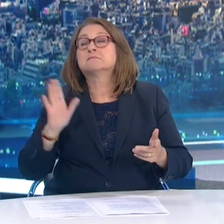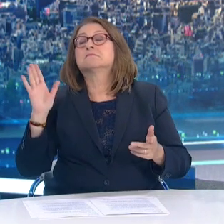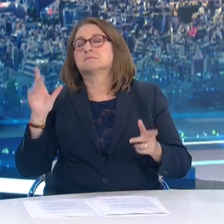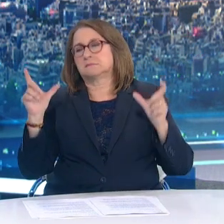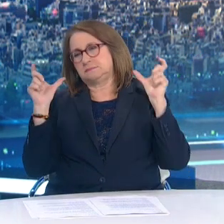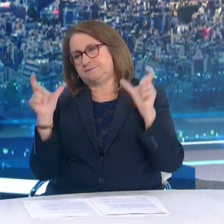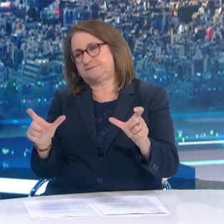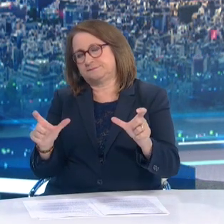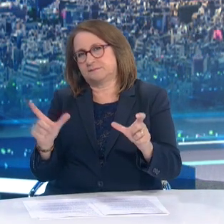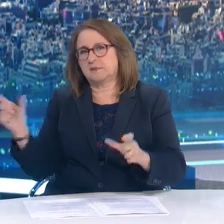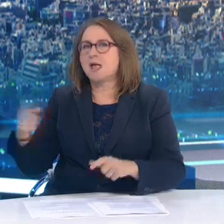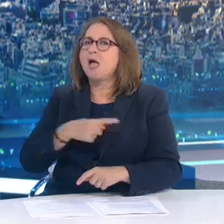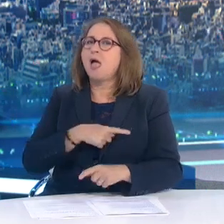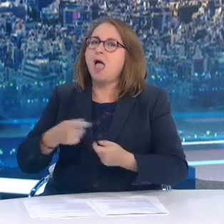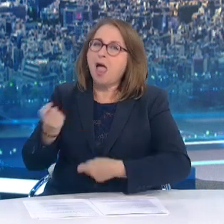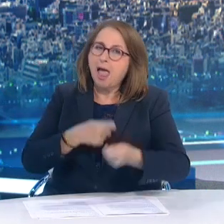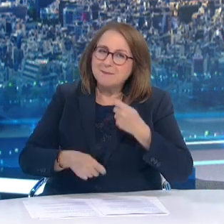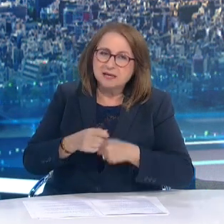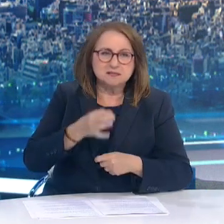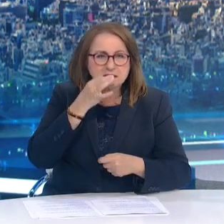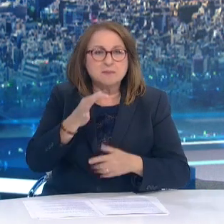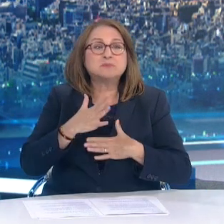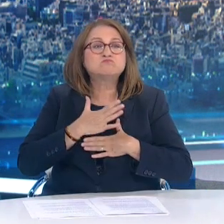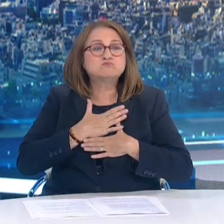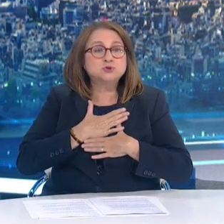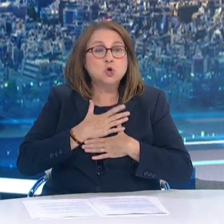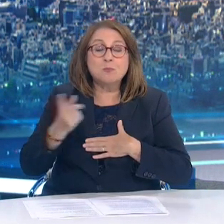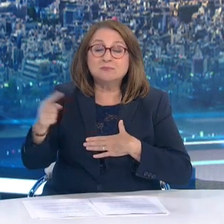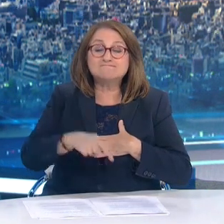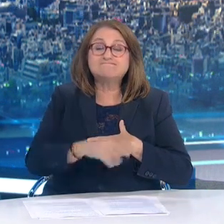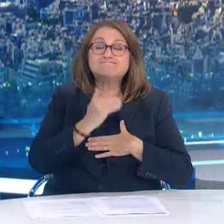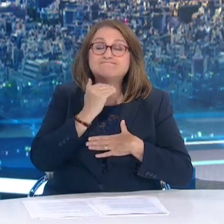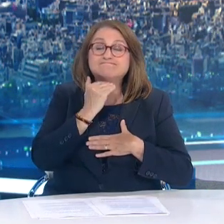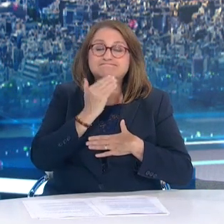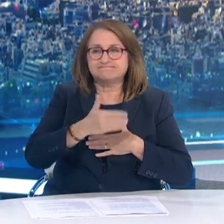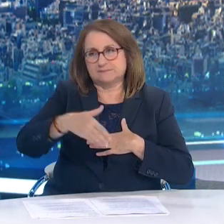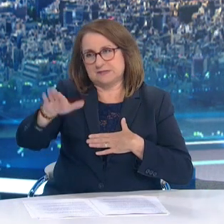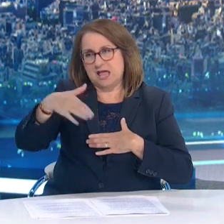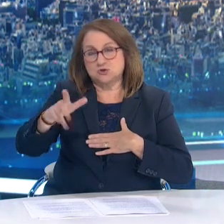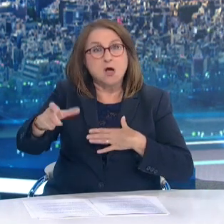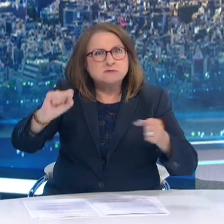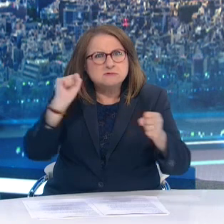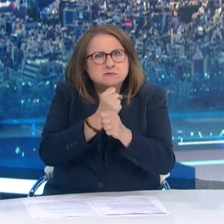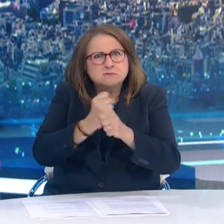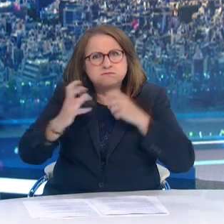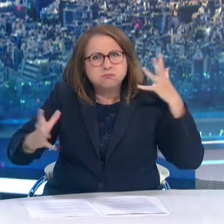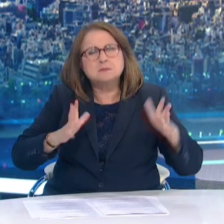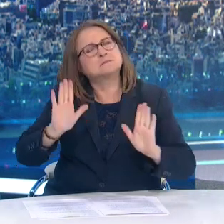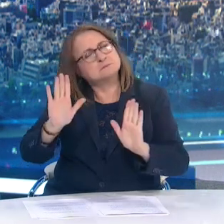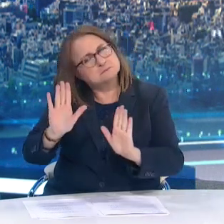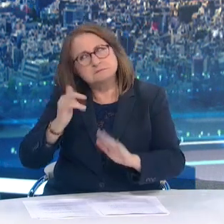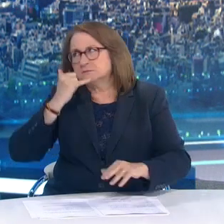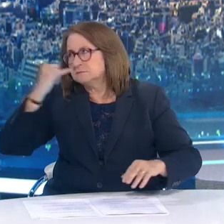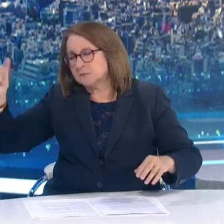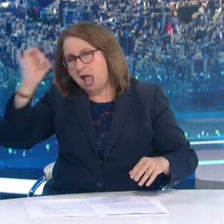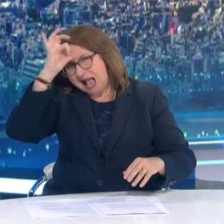εισοδόστου στο κατάστημα Και αν αυτός επιμένει η επιχείρηση οφείλει αμελητή Να ειδοποιήσει τις αρχές, στις συγκεκριμένη περίπτωση δηλαδή την